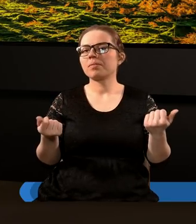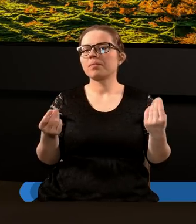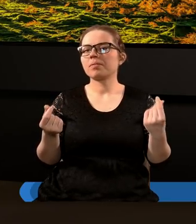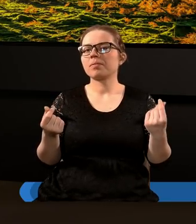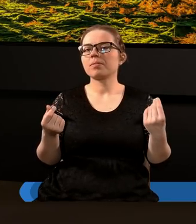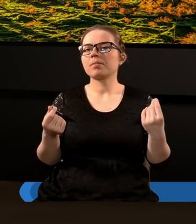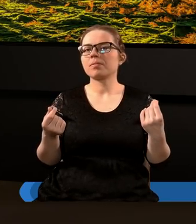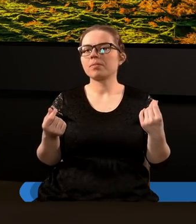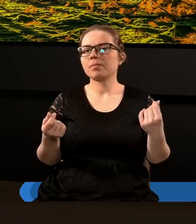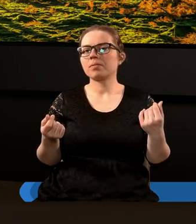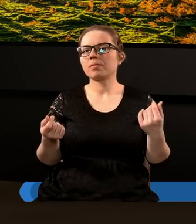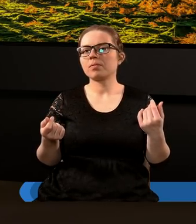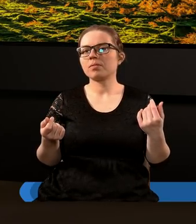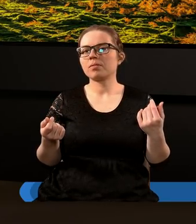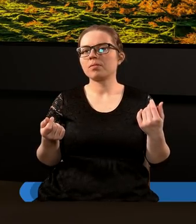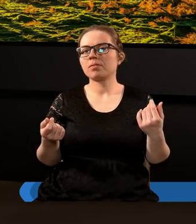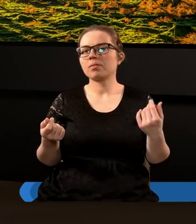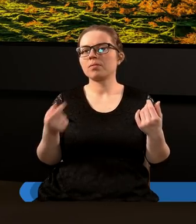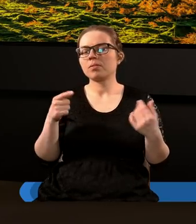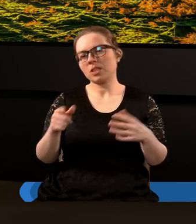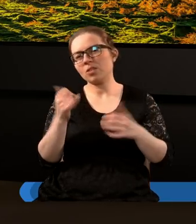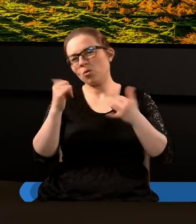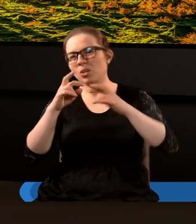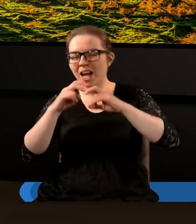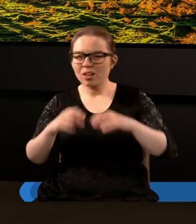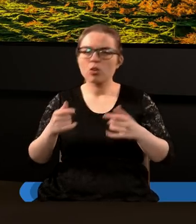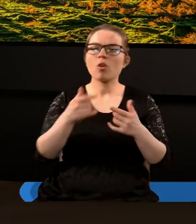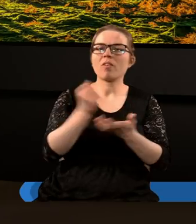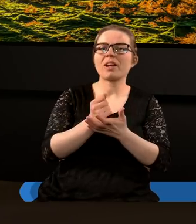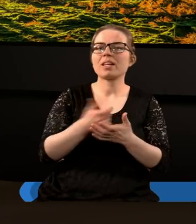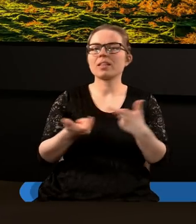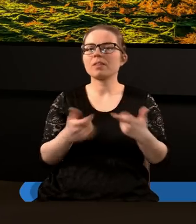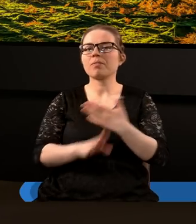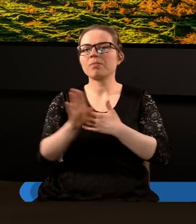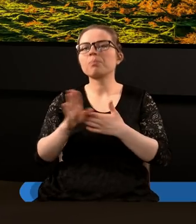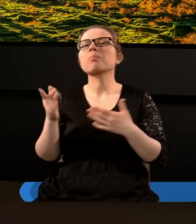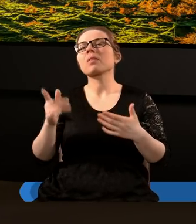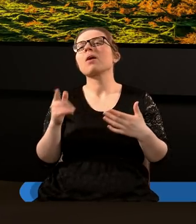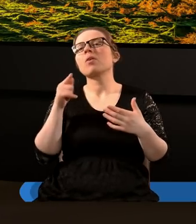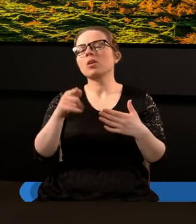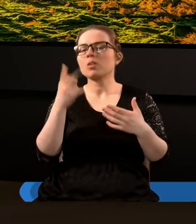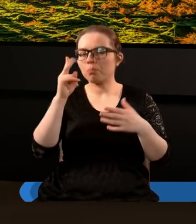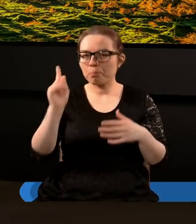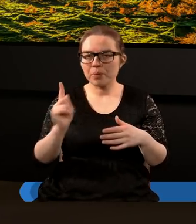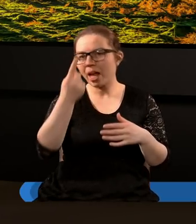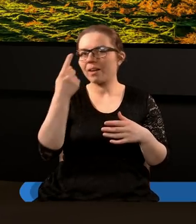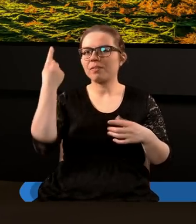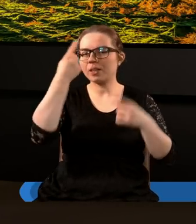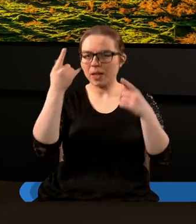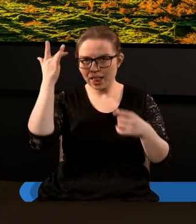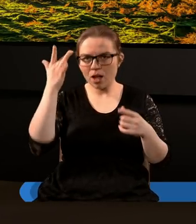w ogólnej interpretacji teologicznej. I może najpierw przedstawimy pierwszą